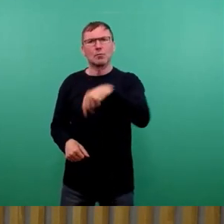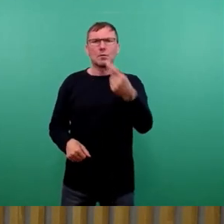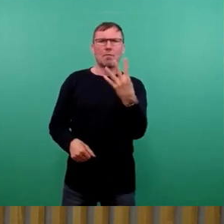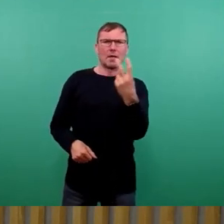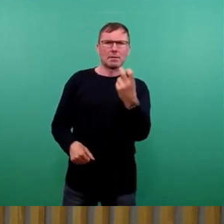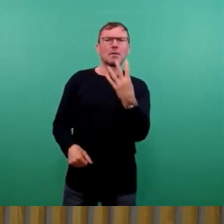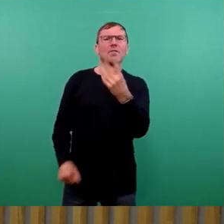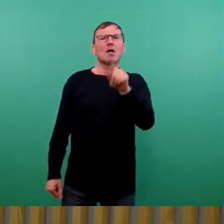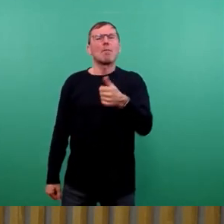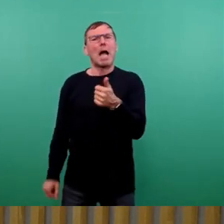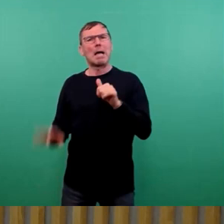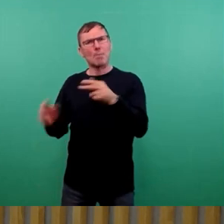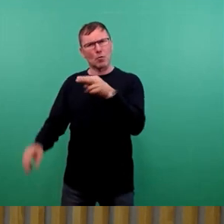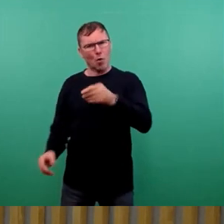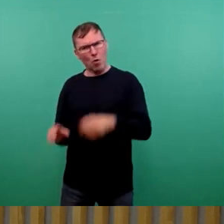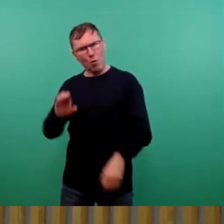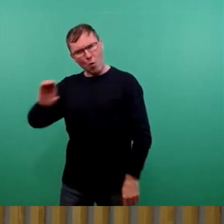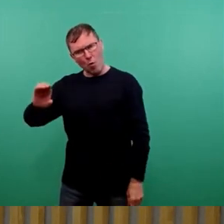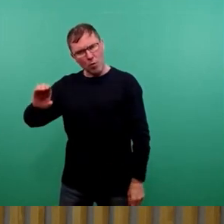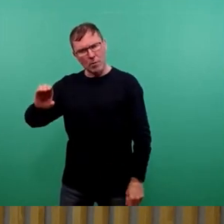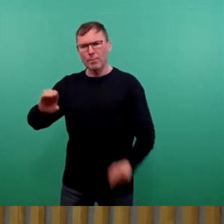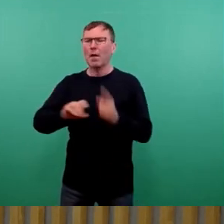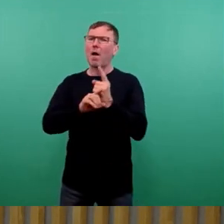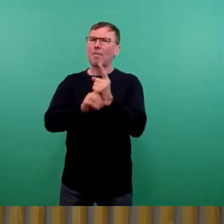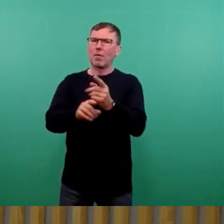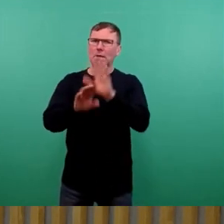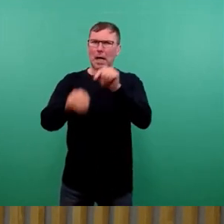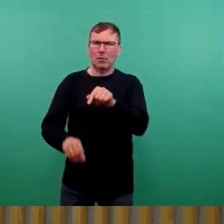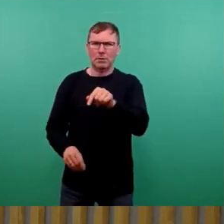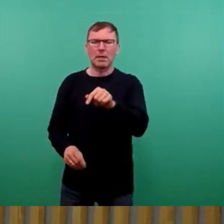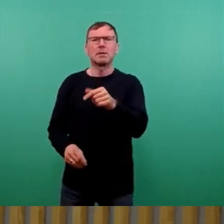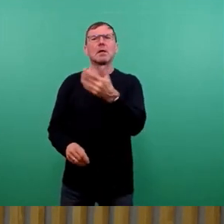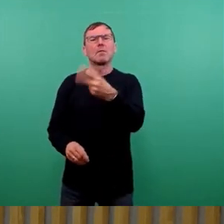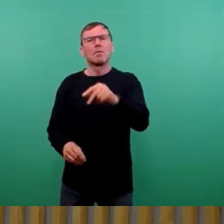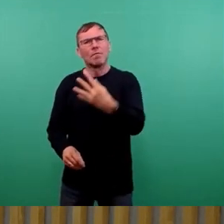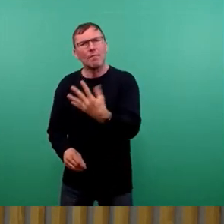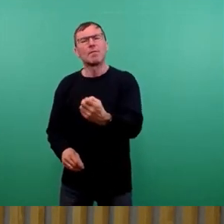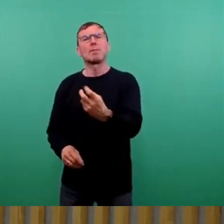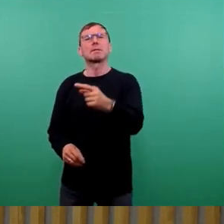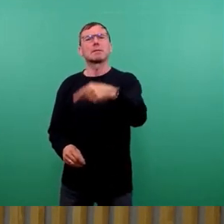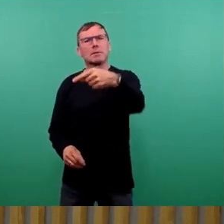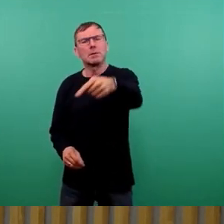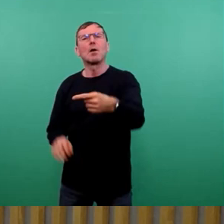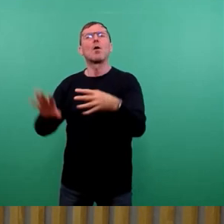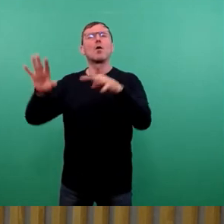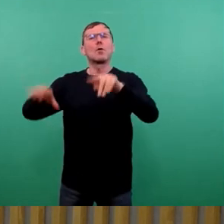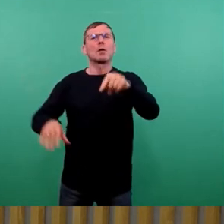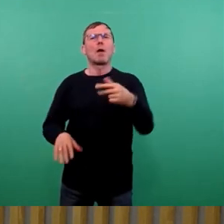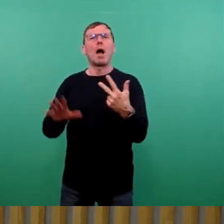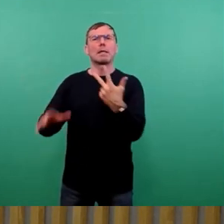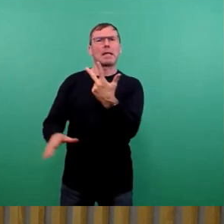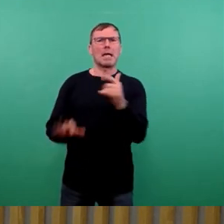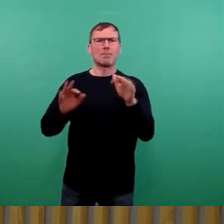,1 Millionen Euro und im folgenden Haushalt 2425 19,8 3 Millionen Euro.